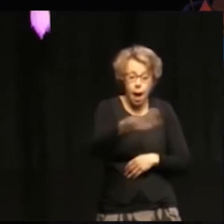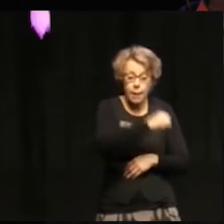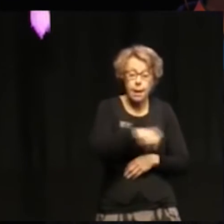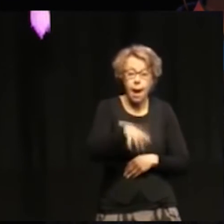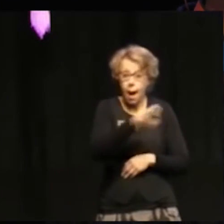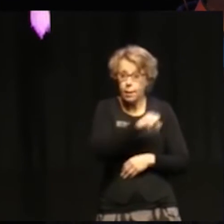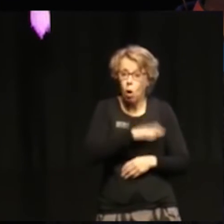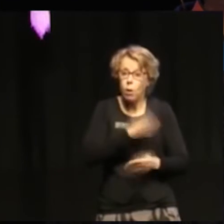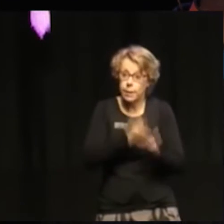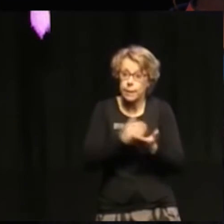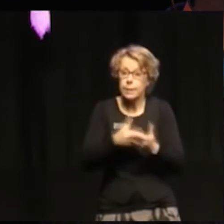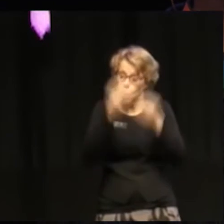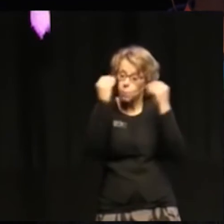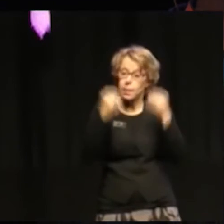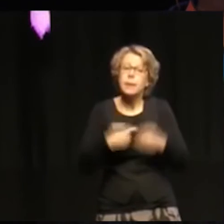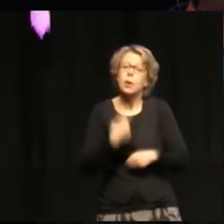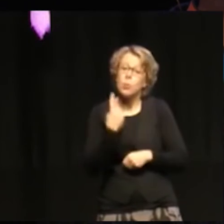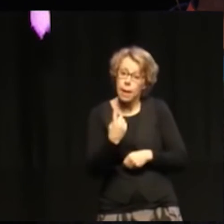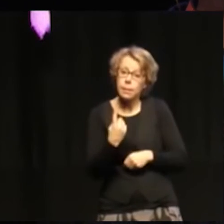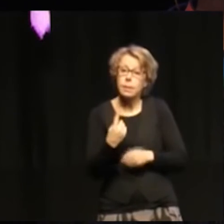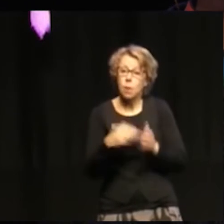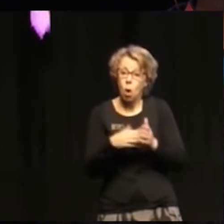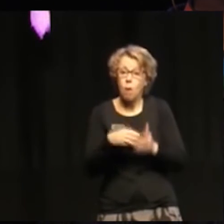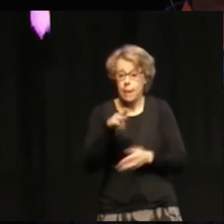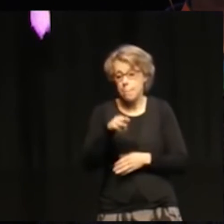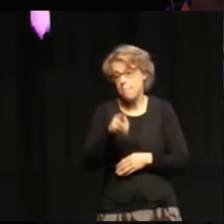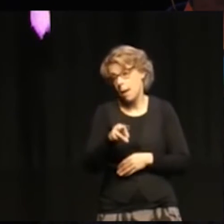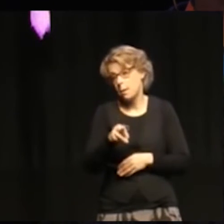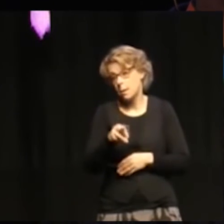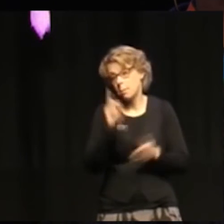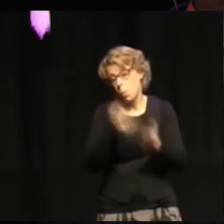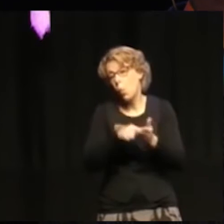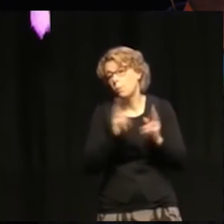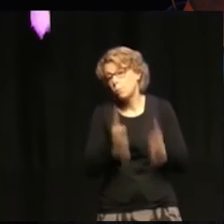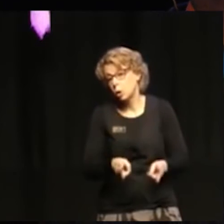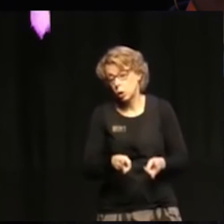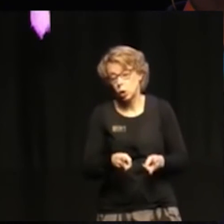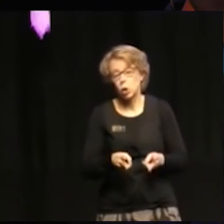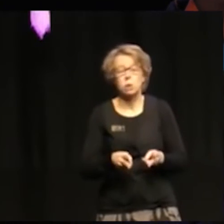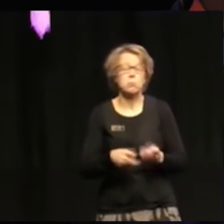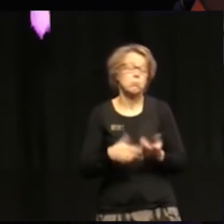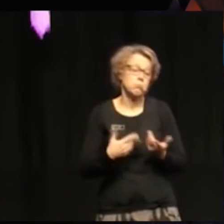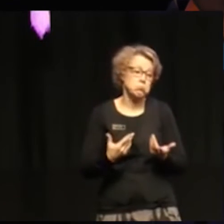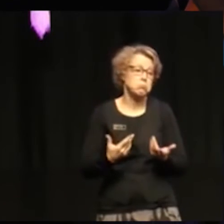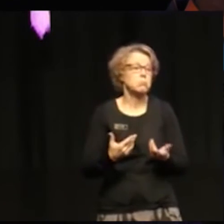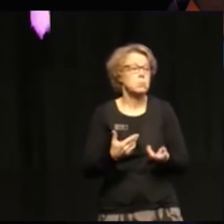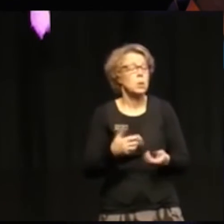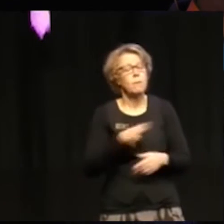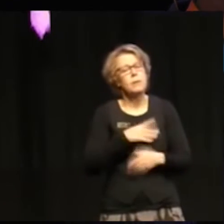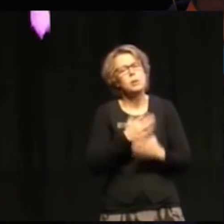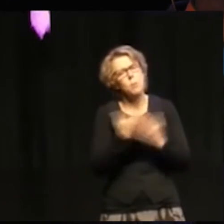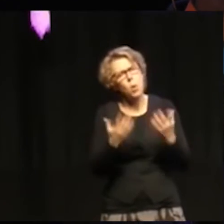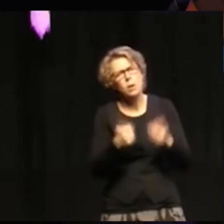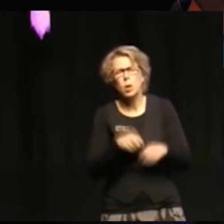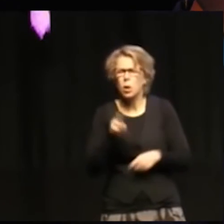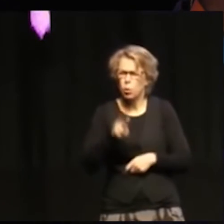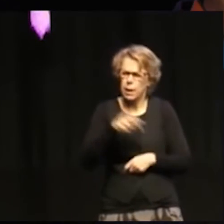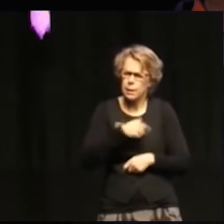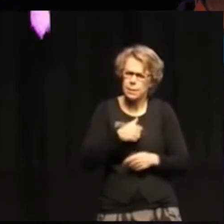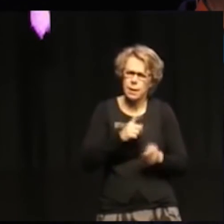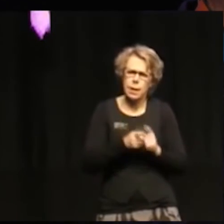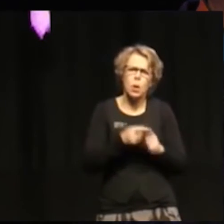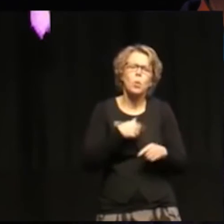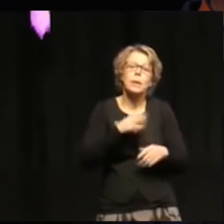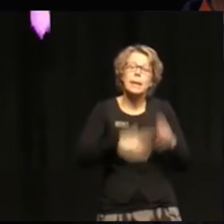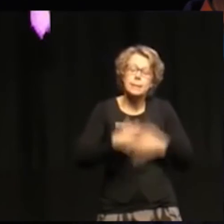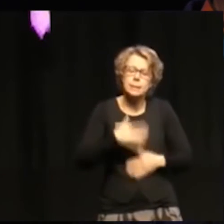utbildning är ju ett av mänskliga rättighetsmålen, så att säga. Så att det finns ju väldigt många sådana konkreta. Och det